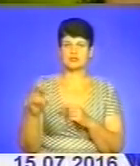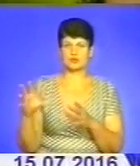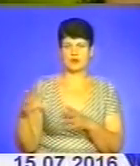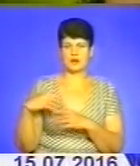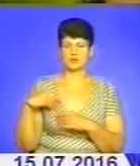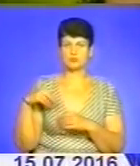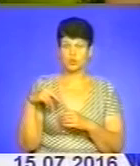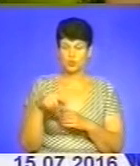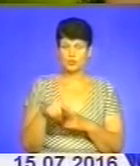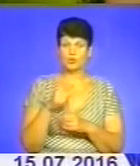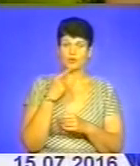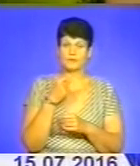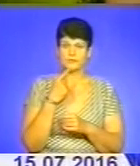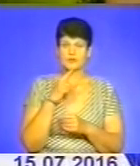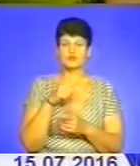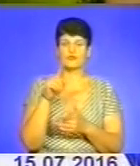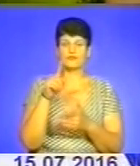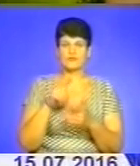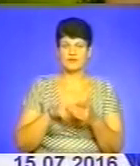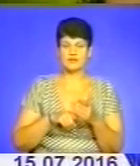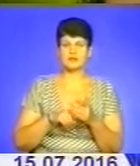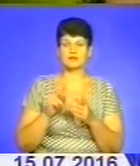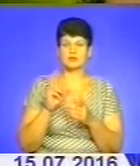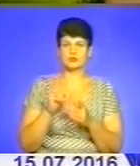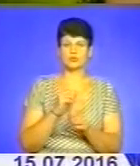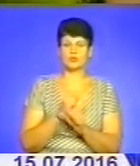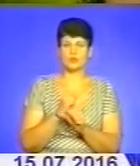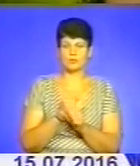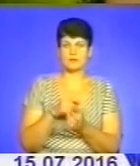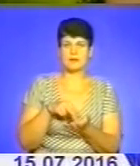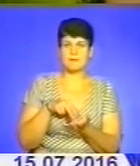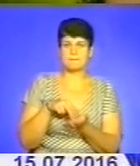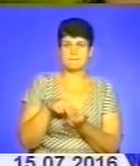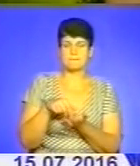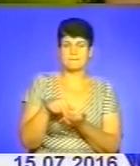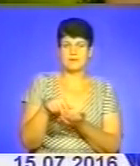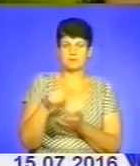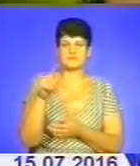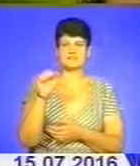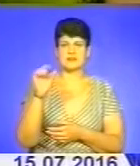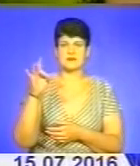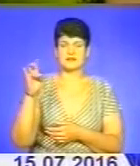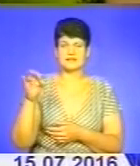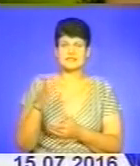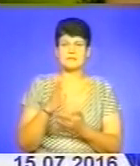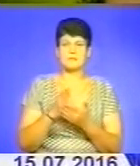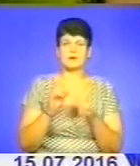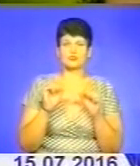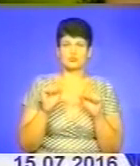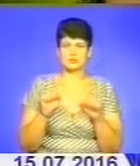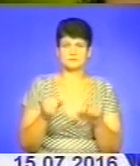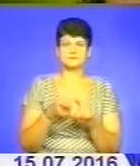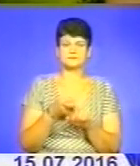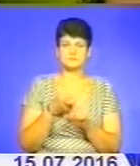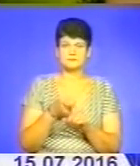наголошують вірні, що здійснюють поломництво Домарійського духовного центру у Зарваниці, мають можливість з нагоди